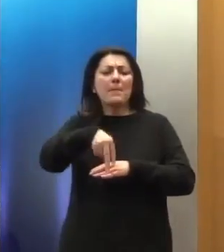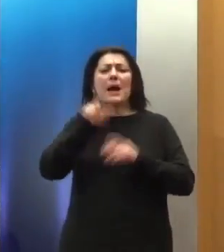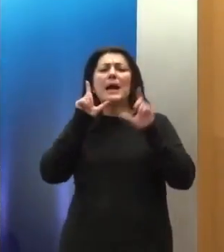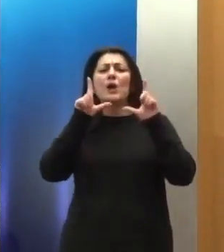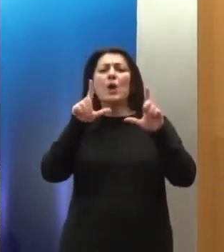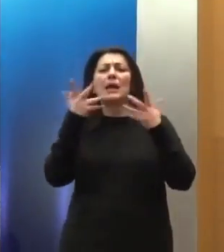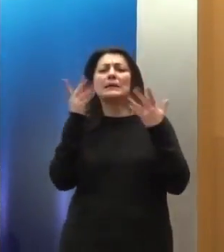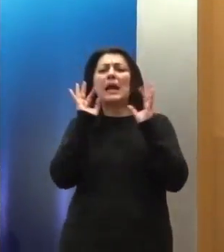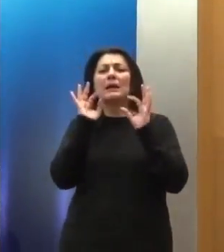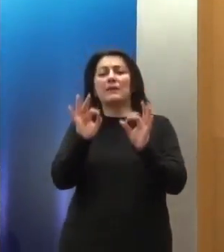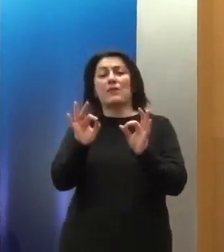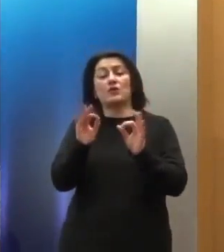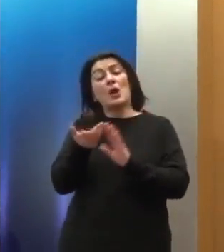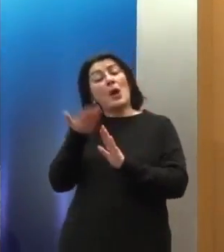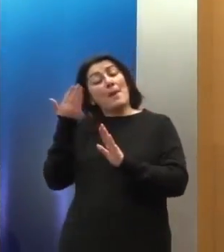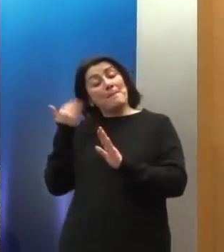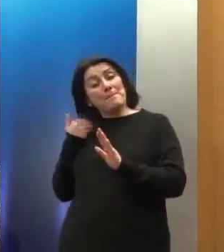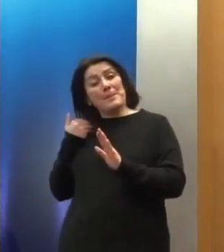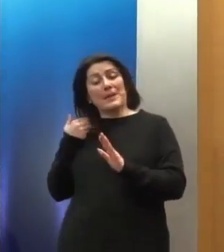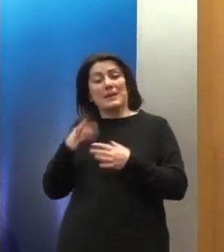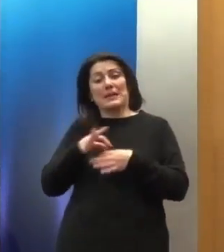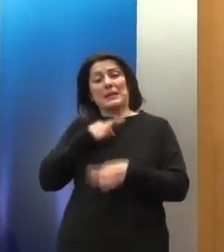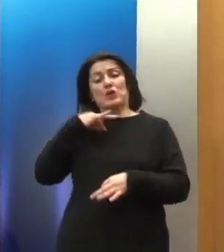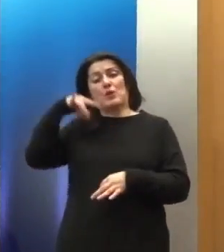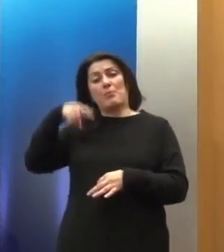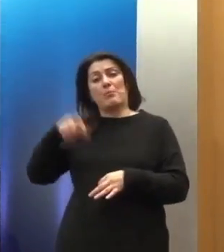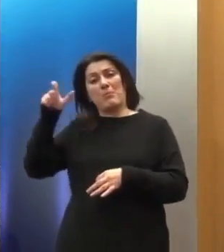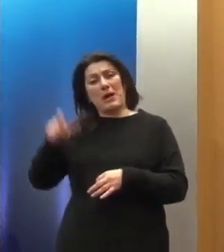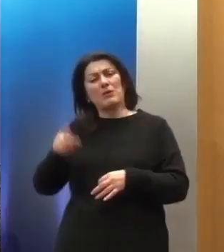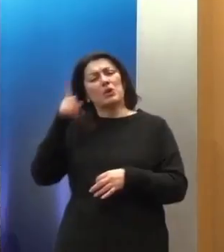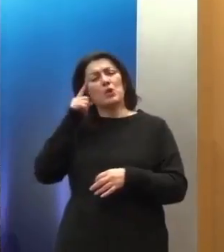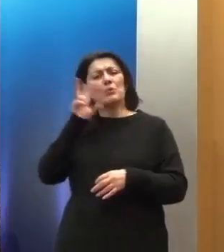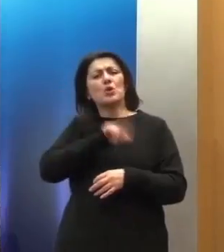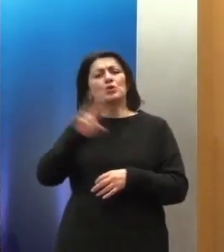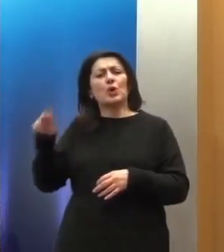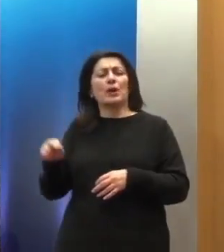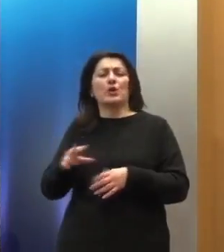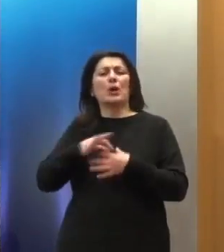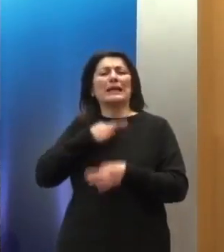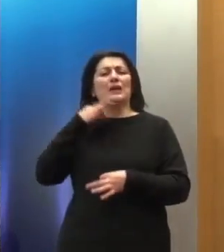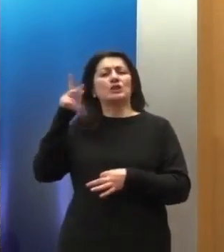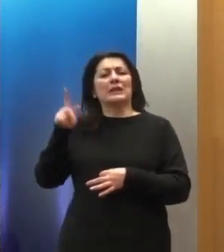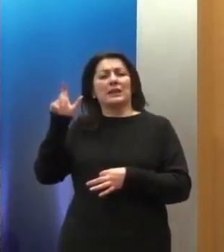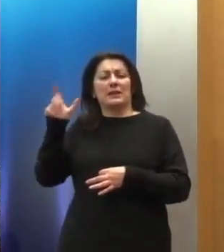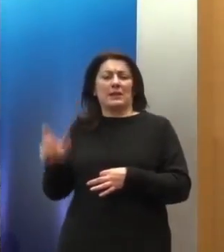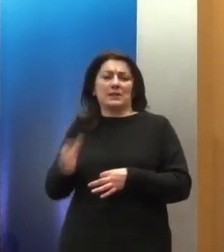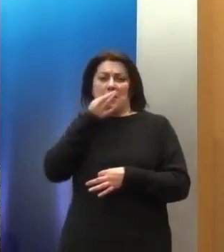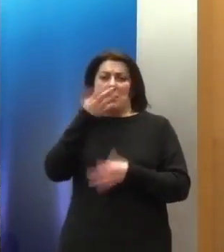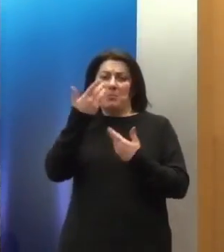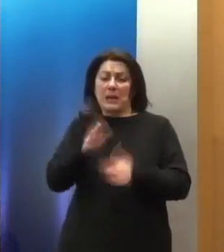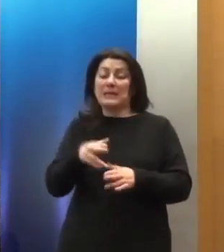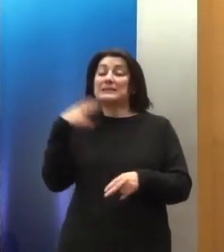πολύ σημαντικό, το τόνισε και ο κύριος Παπαγιωάννου, νομίζω αναφέρθηκε και ο κύριος Καστανάς, είναι σημαντικό να υπάρχει και η